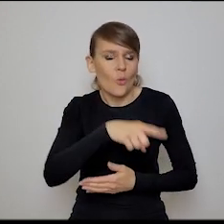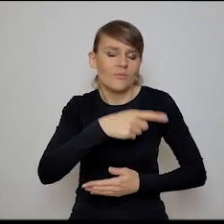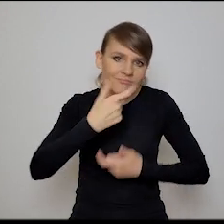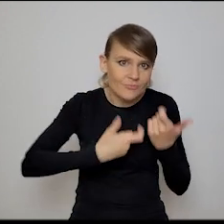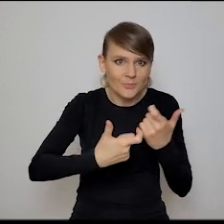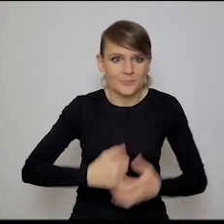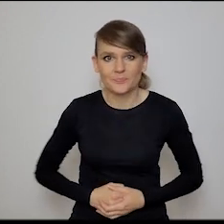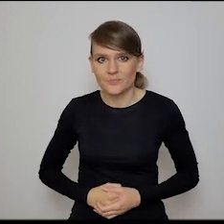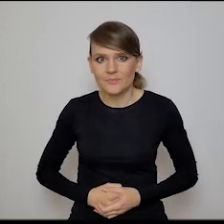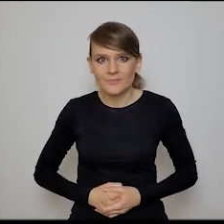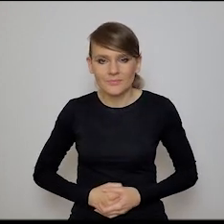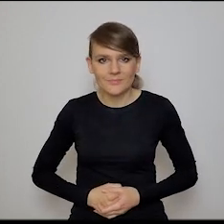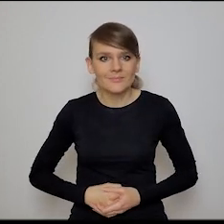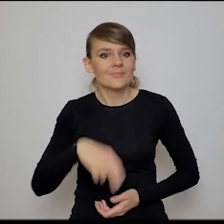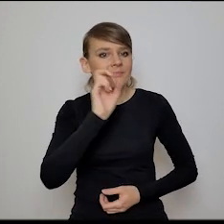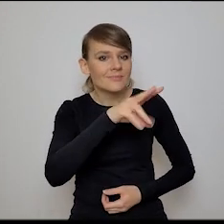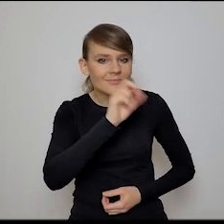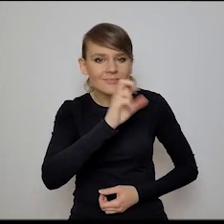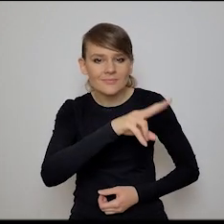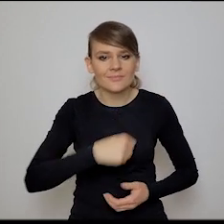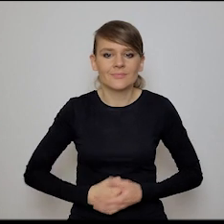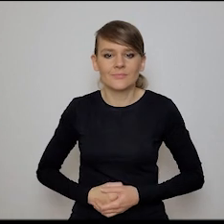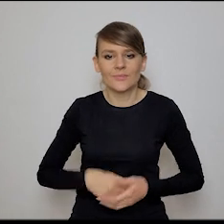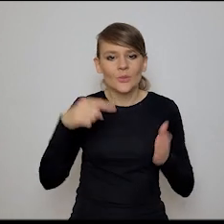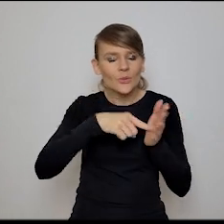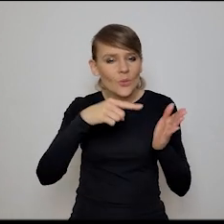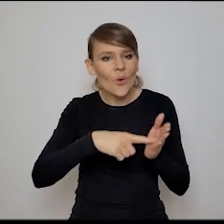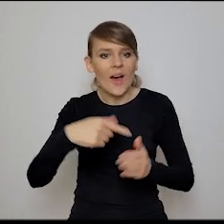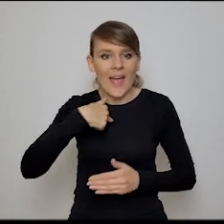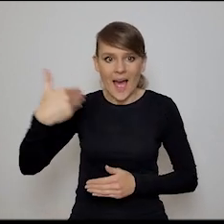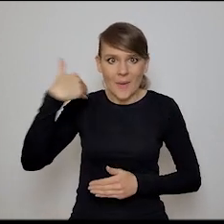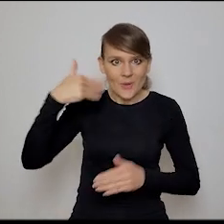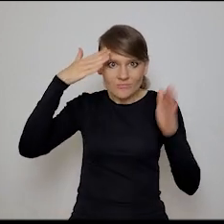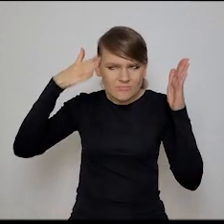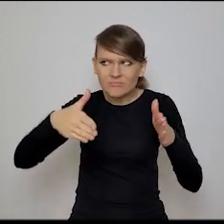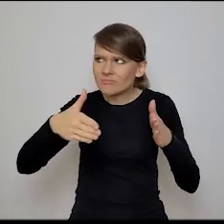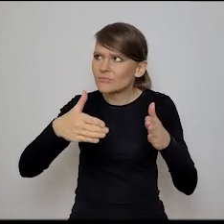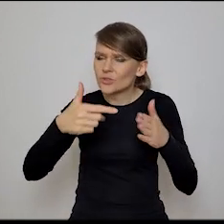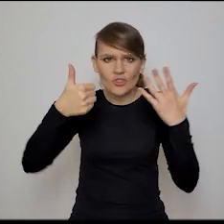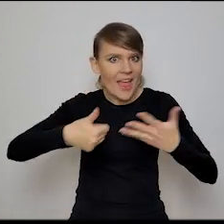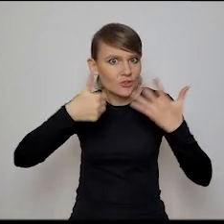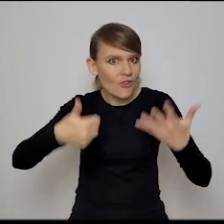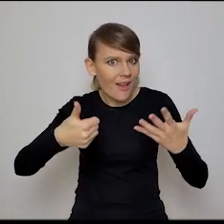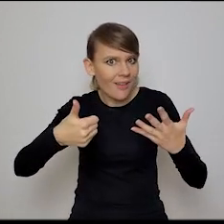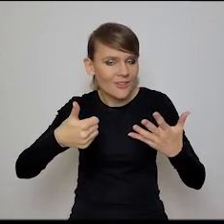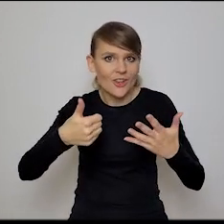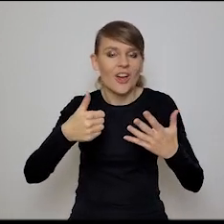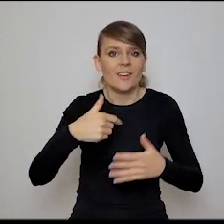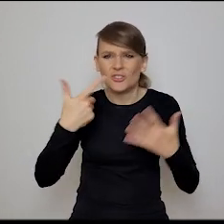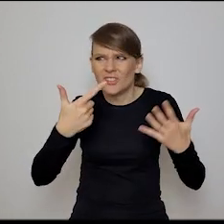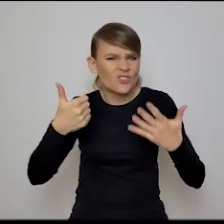jest tacit knowledge, widzisz, ja niech to wszystko zaniosło tacit knowledge, któremu poświęciłem aż siedem lat, nie, przesadzam, sześć lat pracy